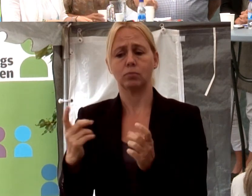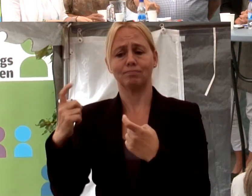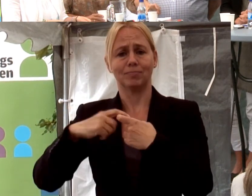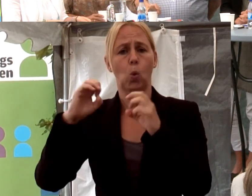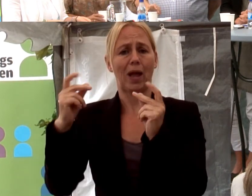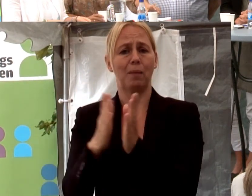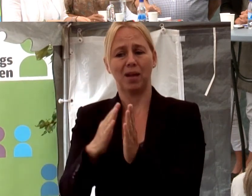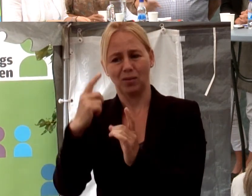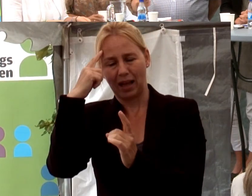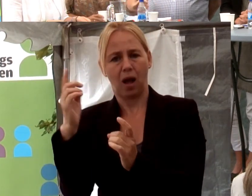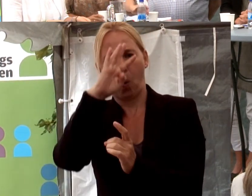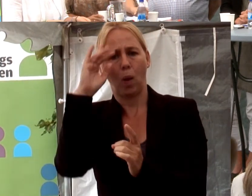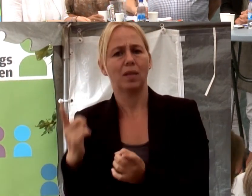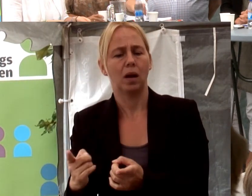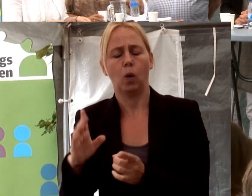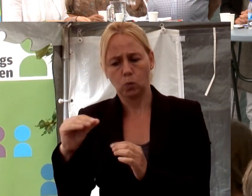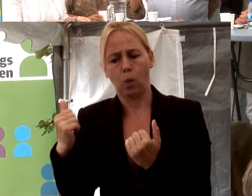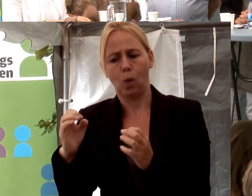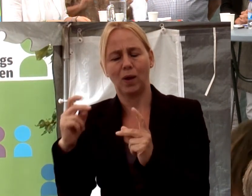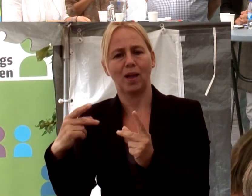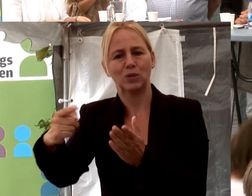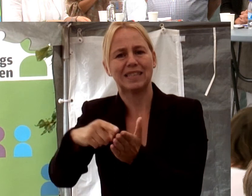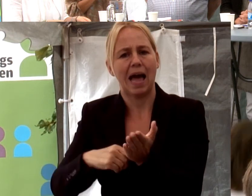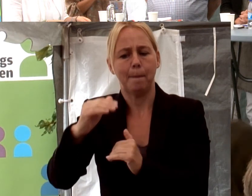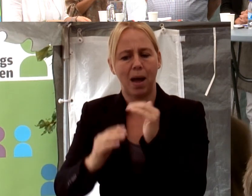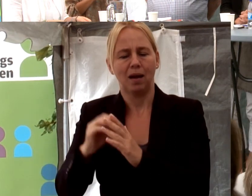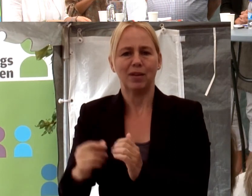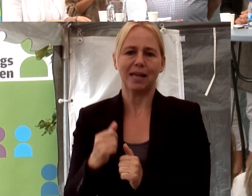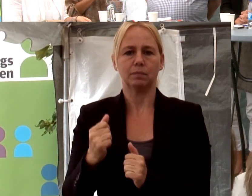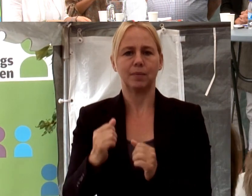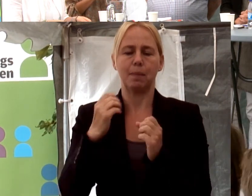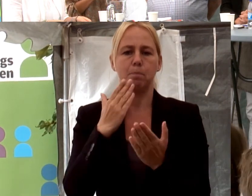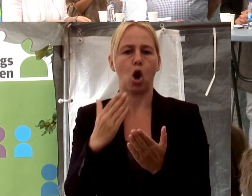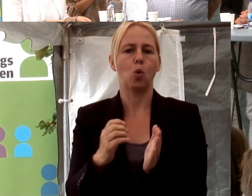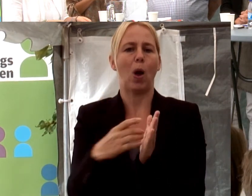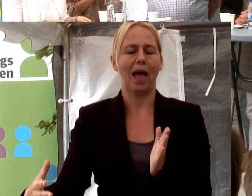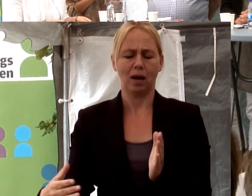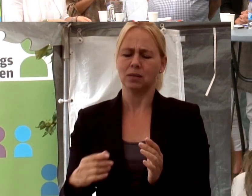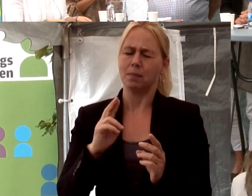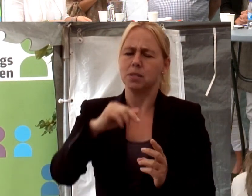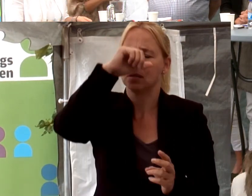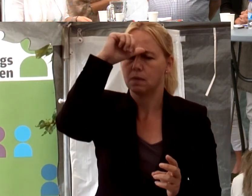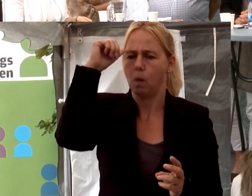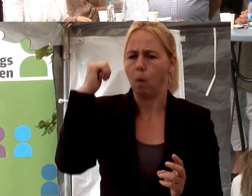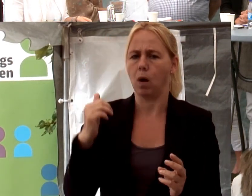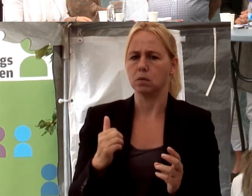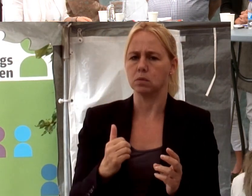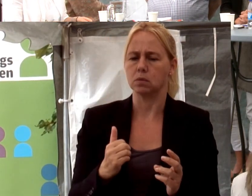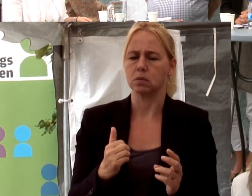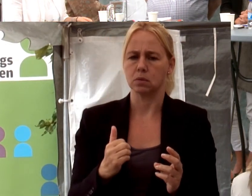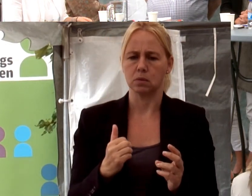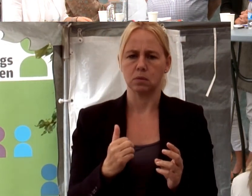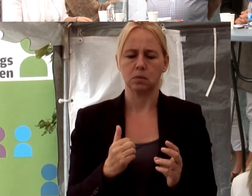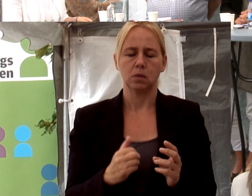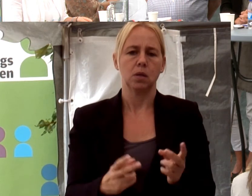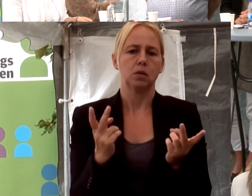Den typen. Så här får du lov att särbehandla om du har befogad anledning till det. Så den är väldigt svår på det viset. Och det skulle ju innebära